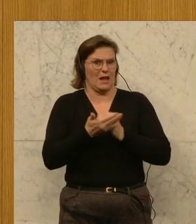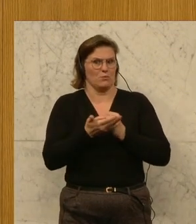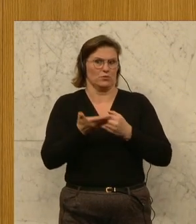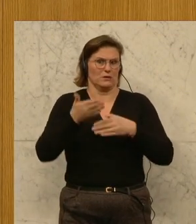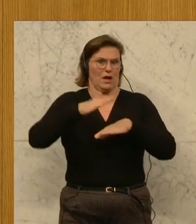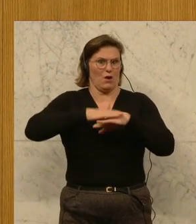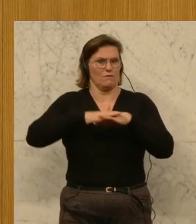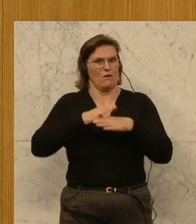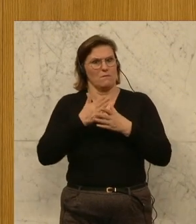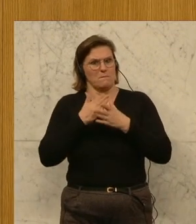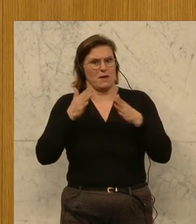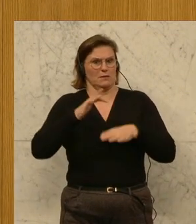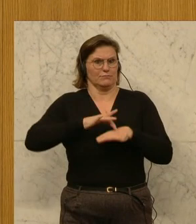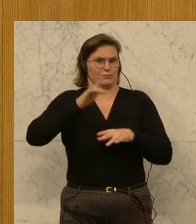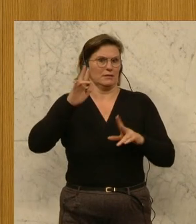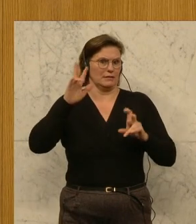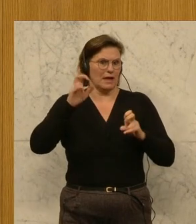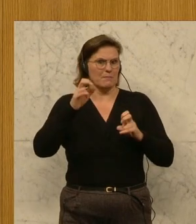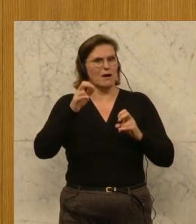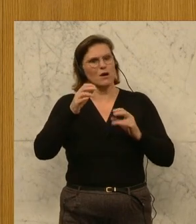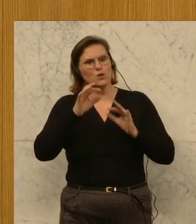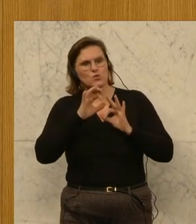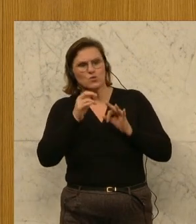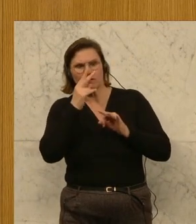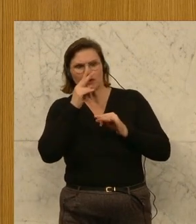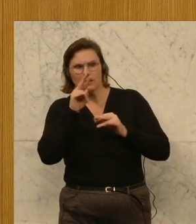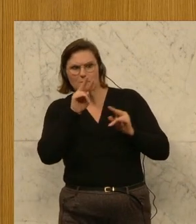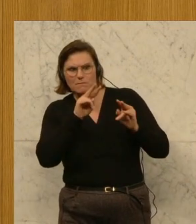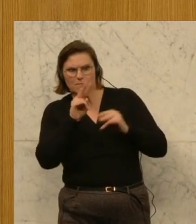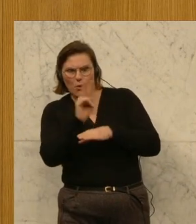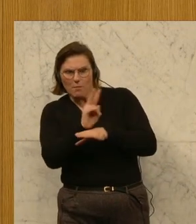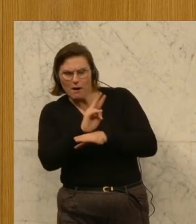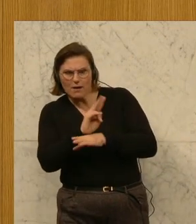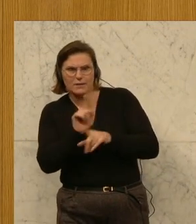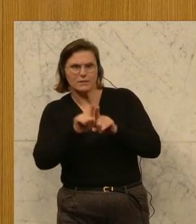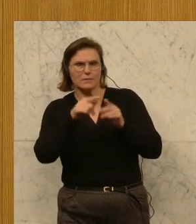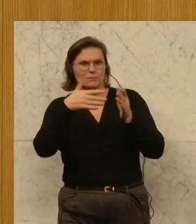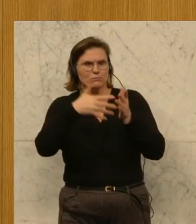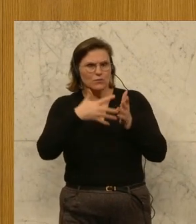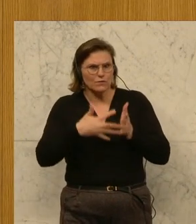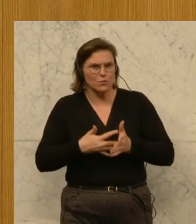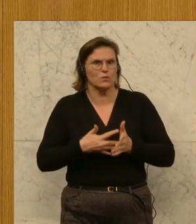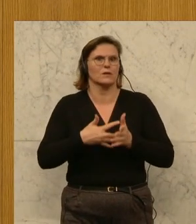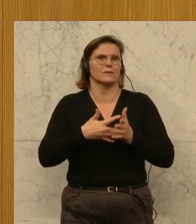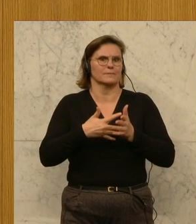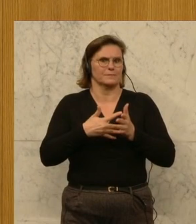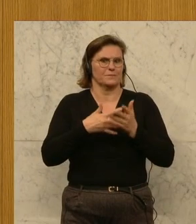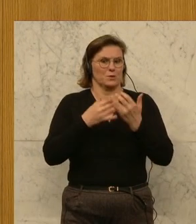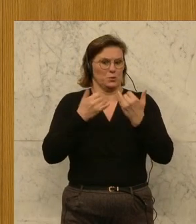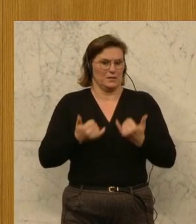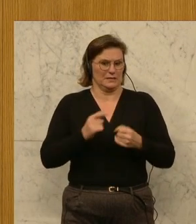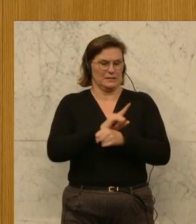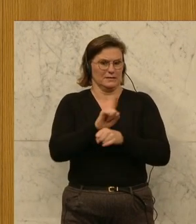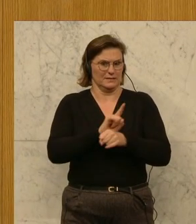ist gut, dass der Rechnungshof das beobachtet und natürlich auch immer wieder überprüft. Und das hat natürlich gerade in diesen Zeiten